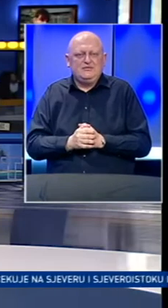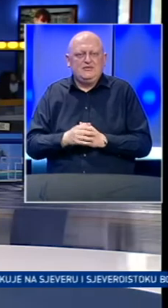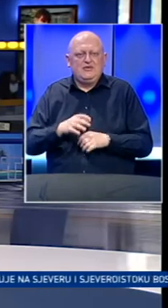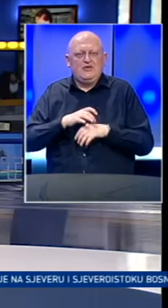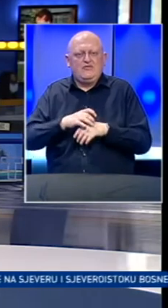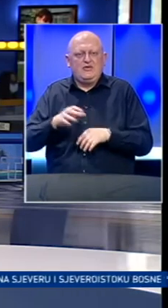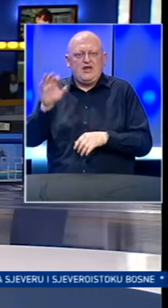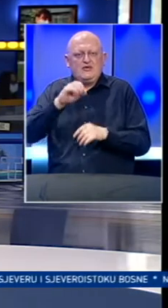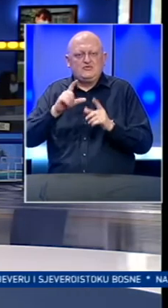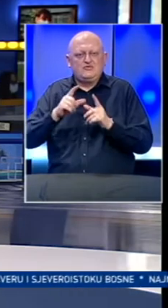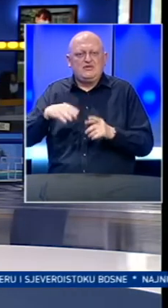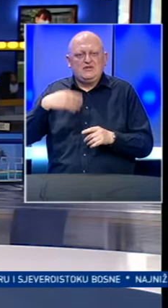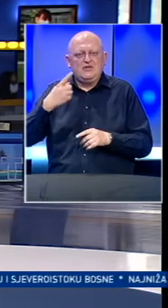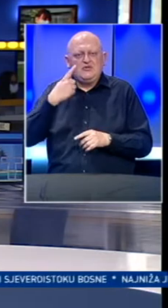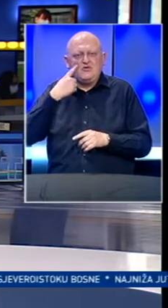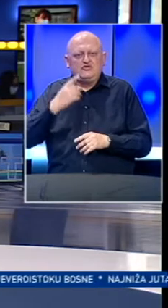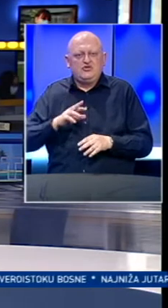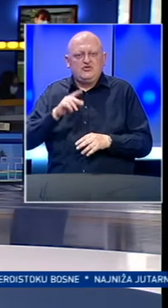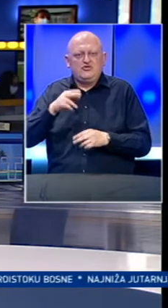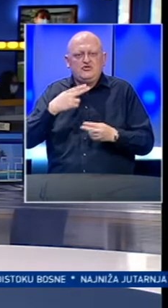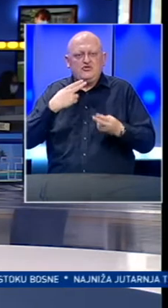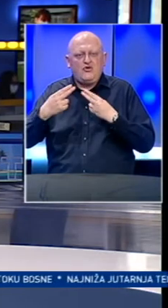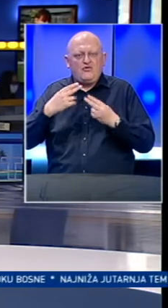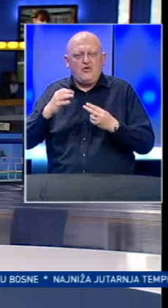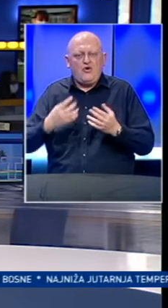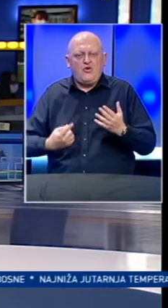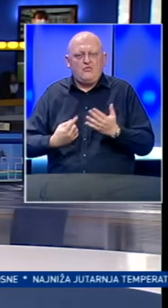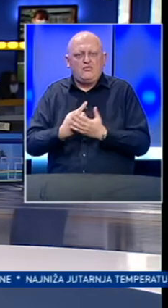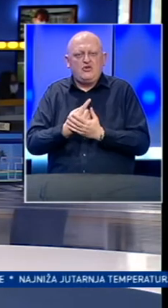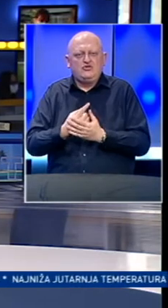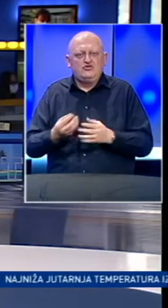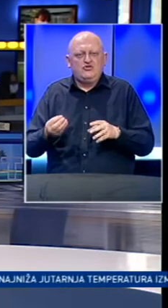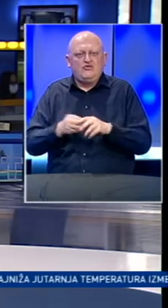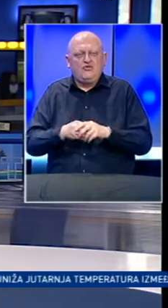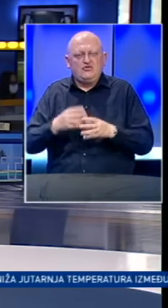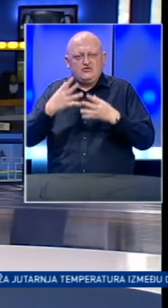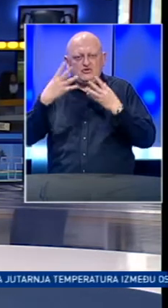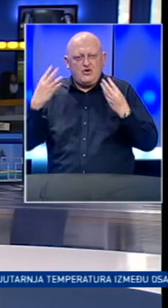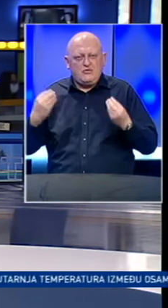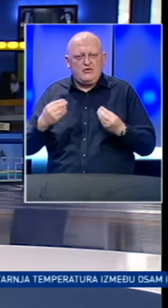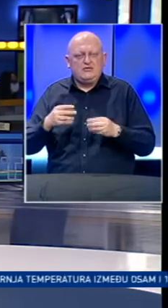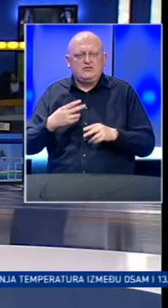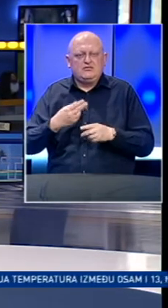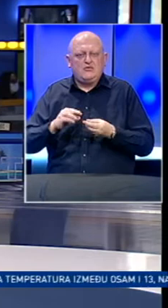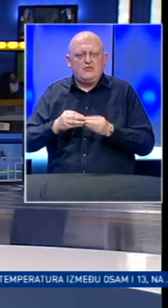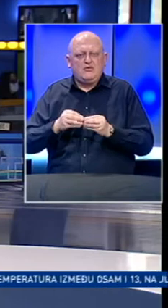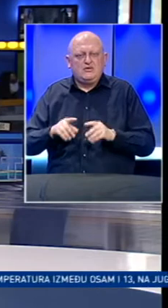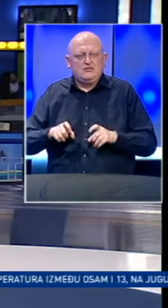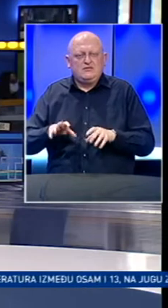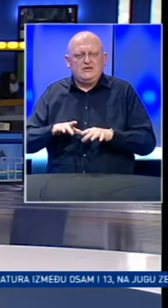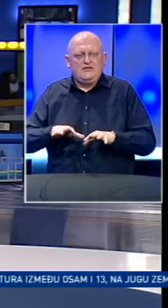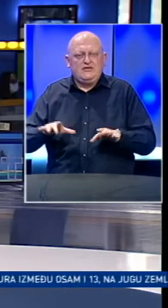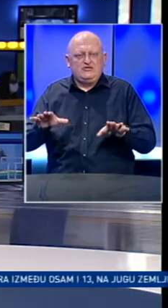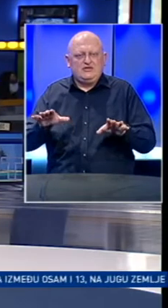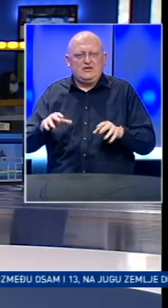Čelnici Europske unije i dalje pokušavaju doći do kompromisa o proračunu i fondu za oporavak od krize izazvane epidemijom